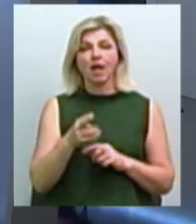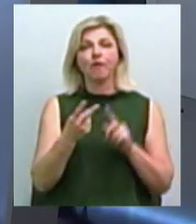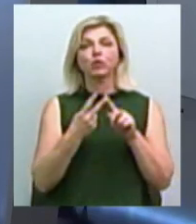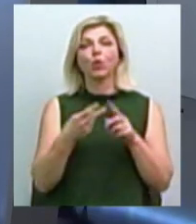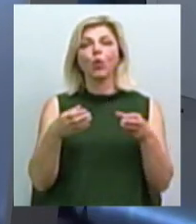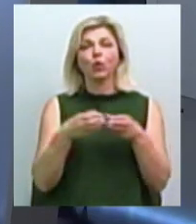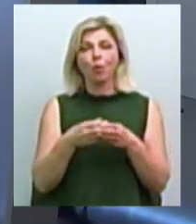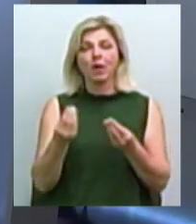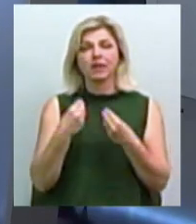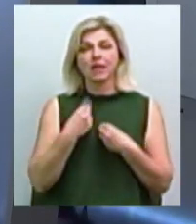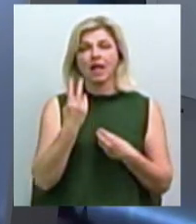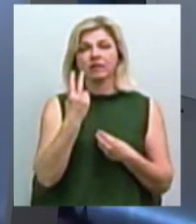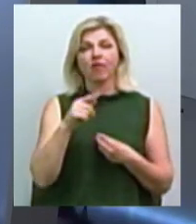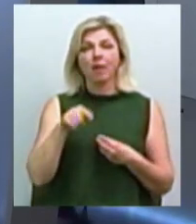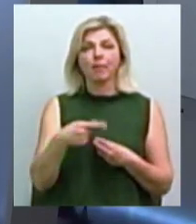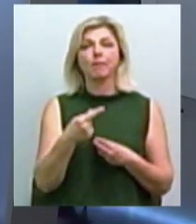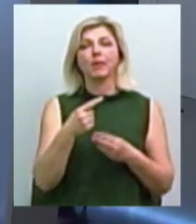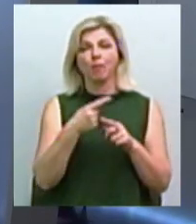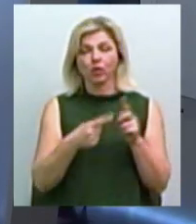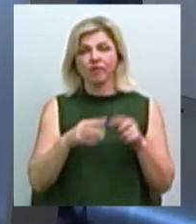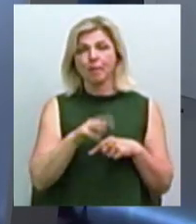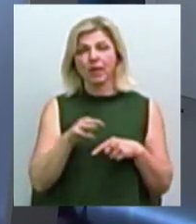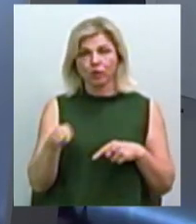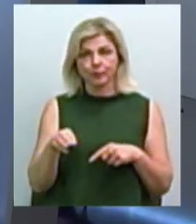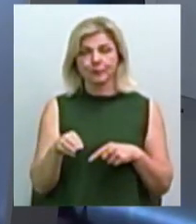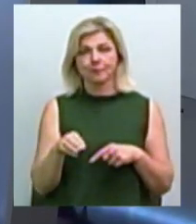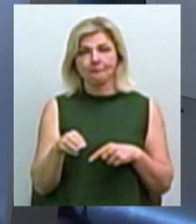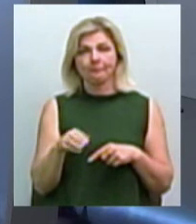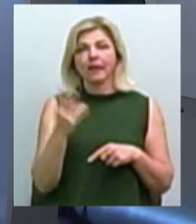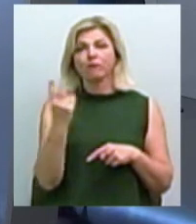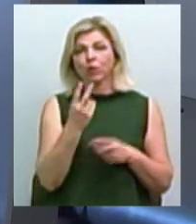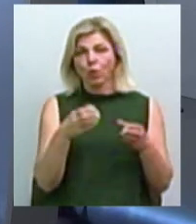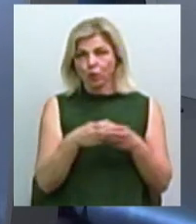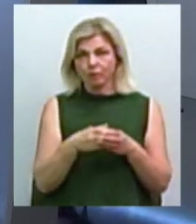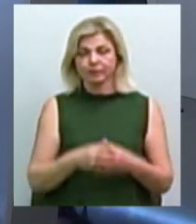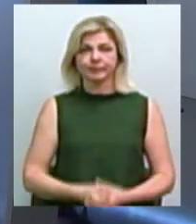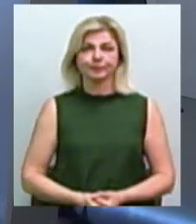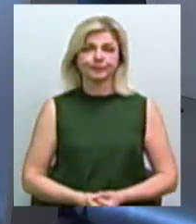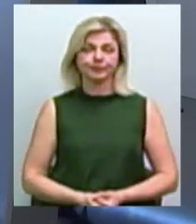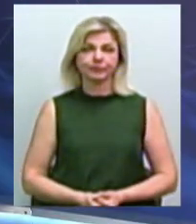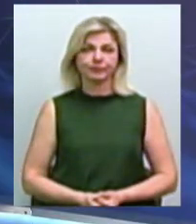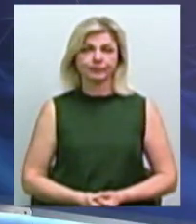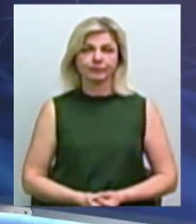групи 2,5 мільйони об'єм. Не збільшили об'єми обсяги доходів не для першої групи, не для третєї групи.